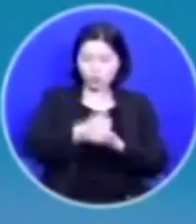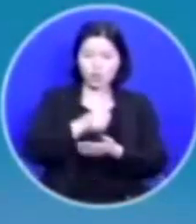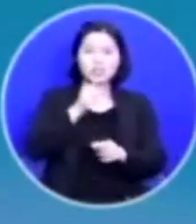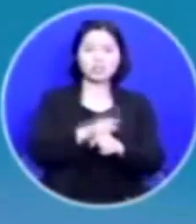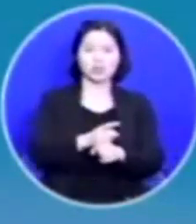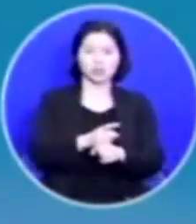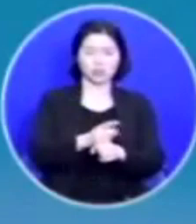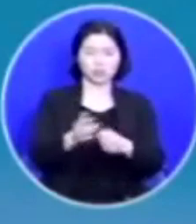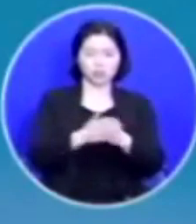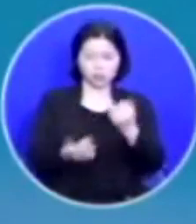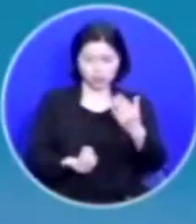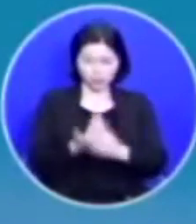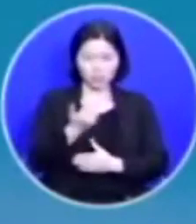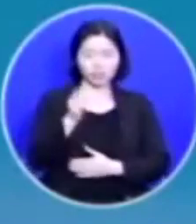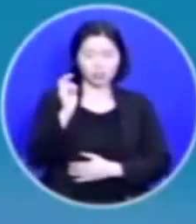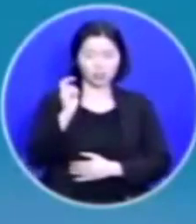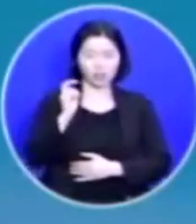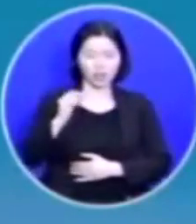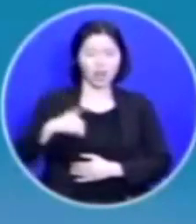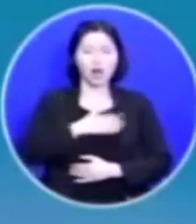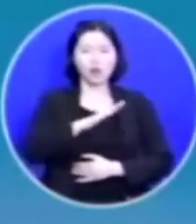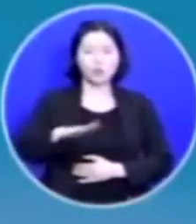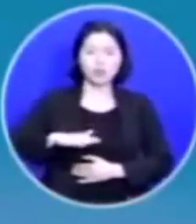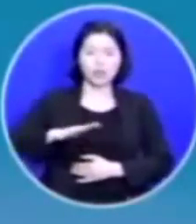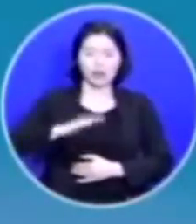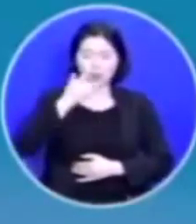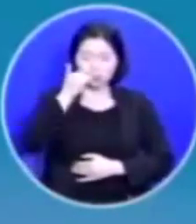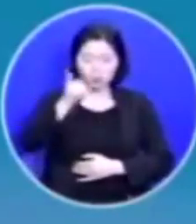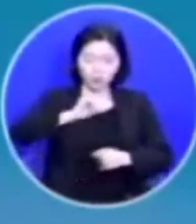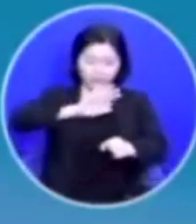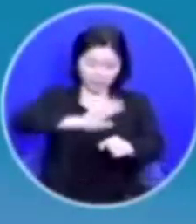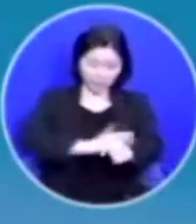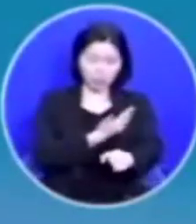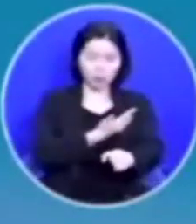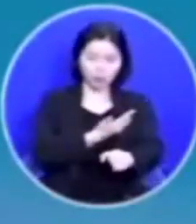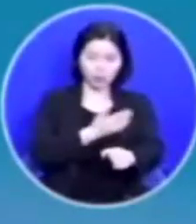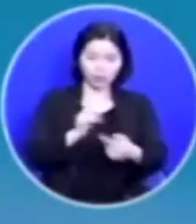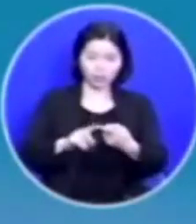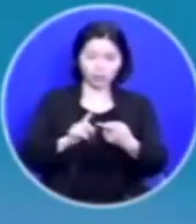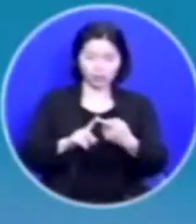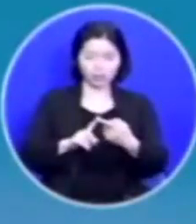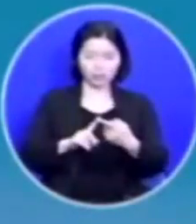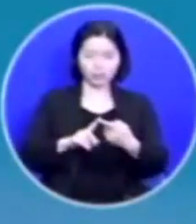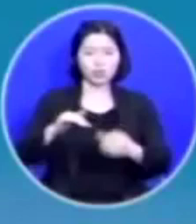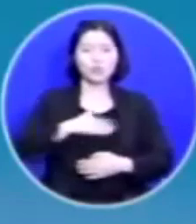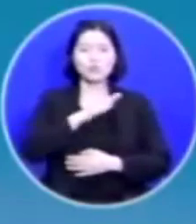우리가 부모님에게 잘못하는 것 역시 우리의 죄성이라는 것입니다